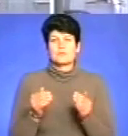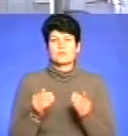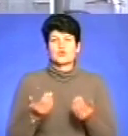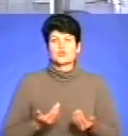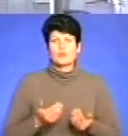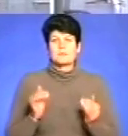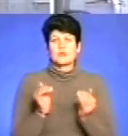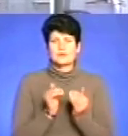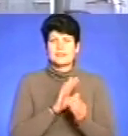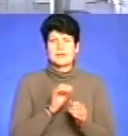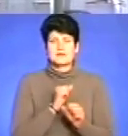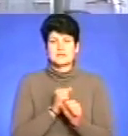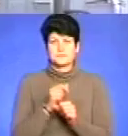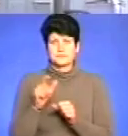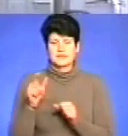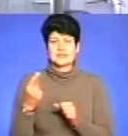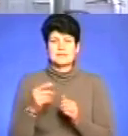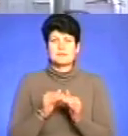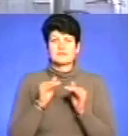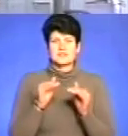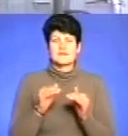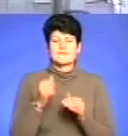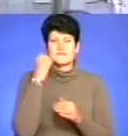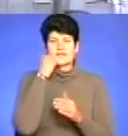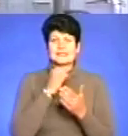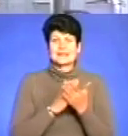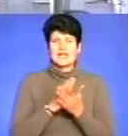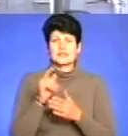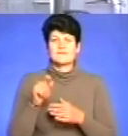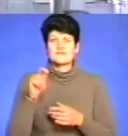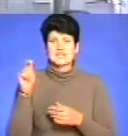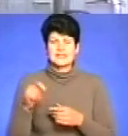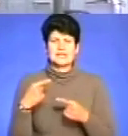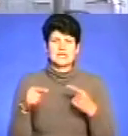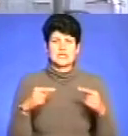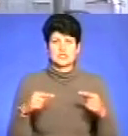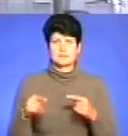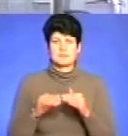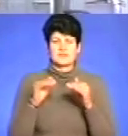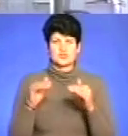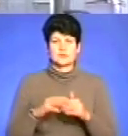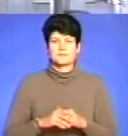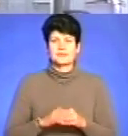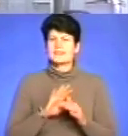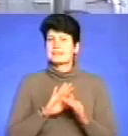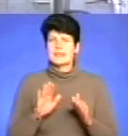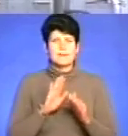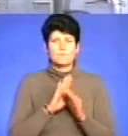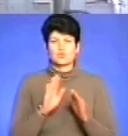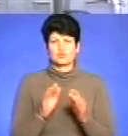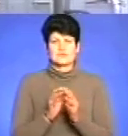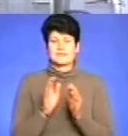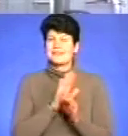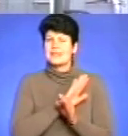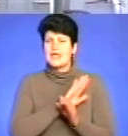непроцездатних громадян. Насамперед, це підвищення ветеранам війни та деякі інші підвищення. Не будуть збільшені,